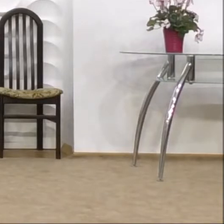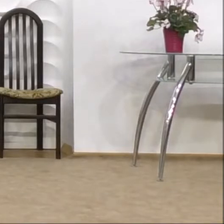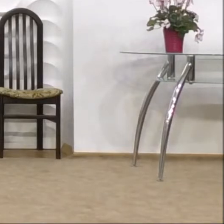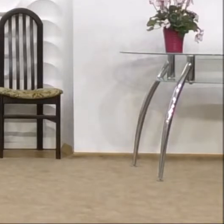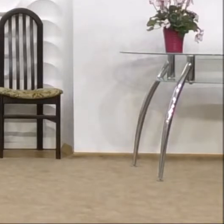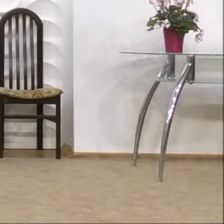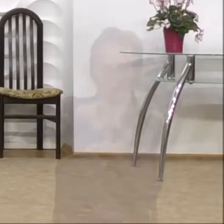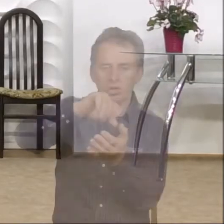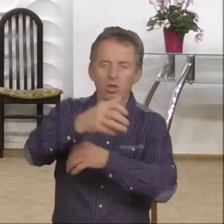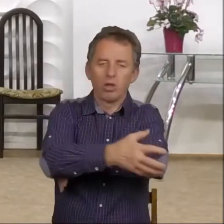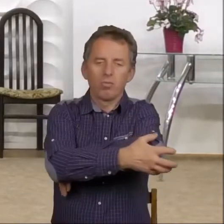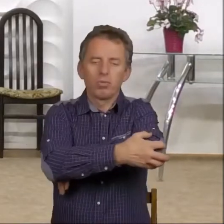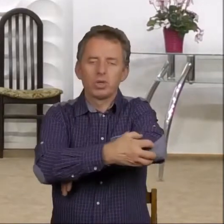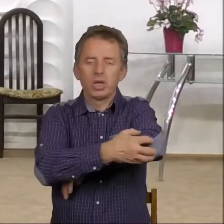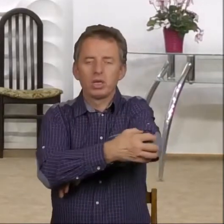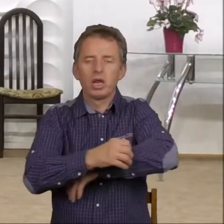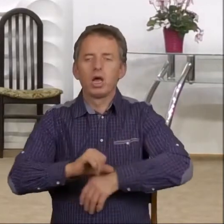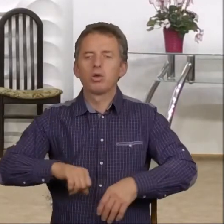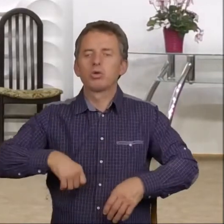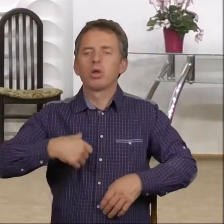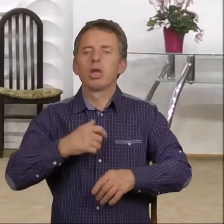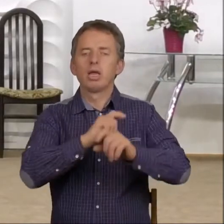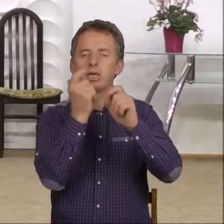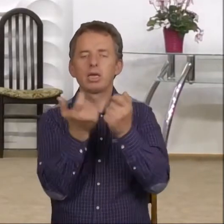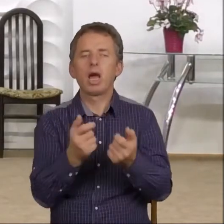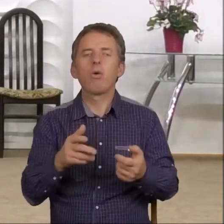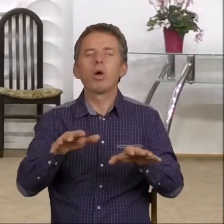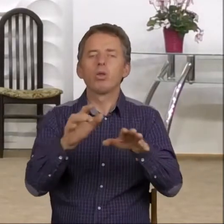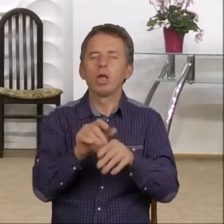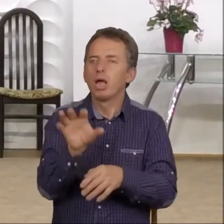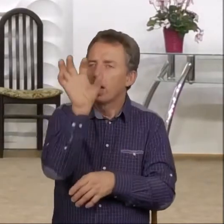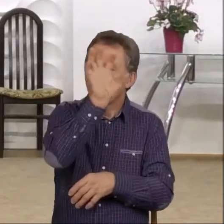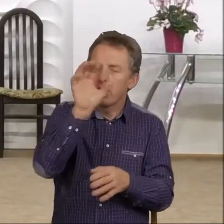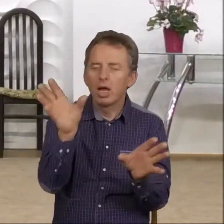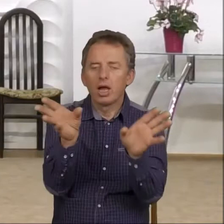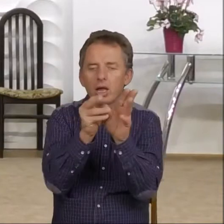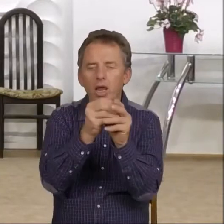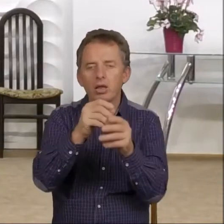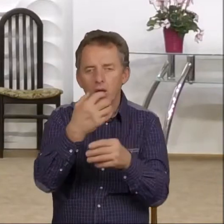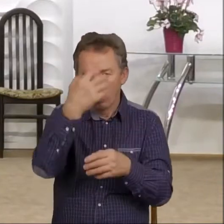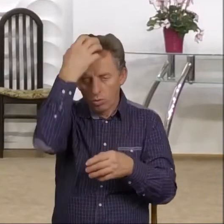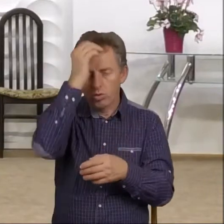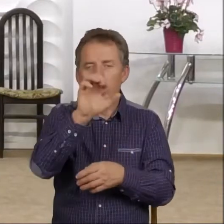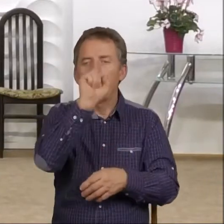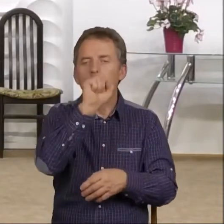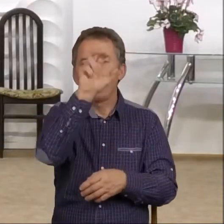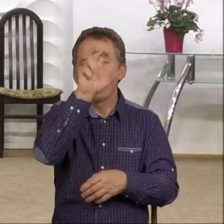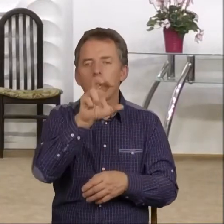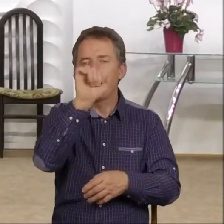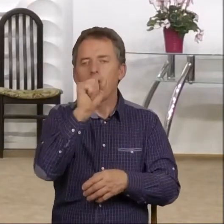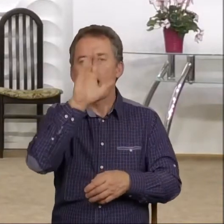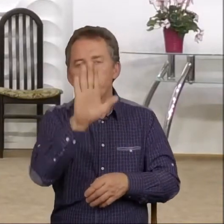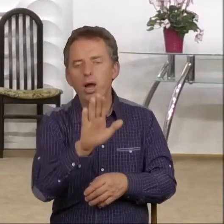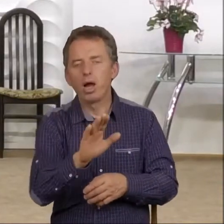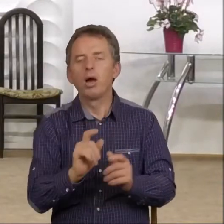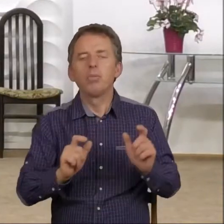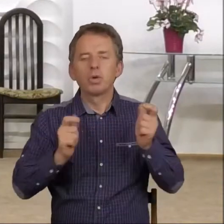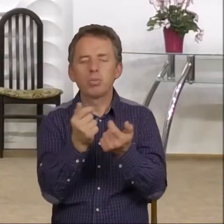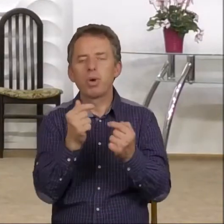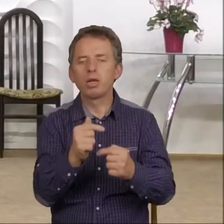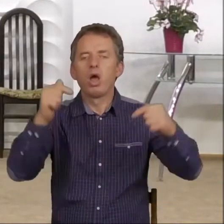i cała masa gapiów, którzy wraz z królem przypatrywali się temu, jak wypadnie konfrontacja,